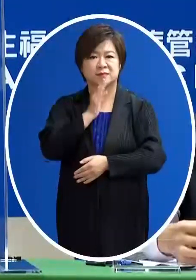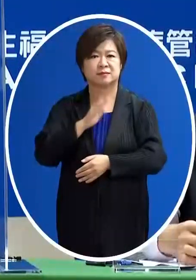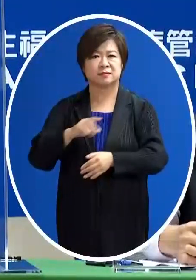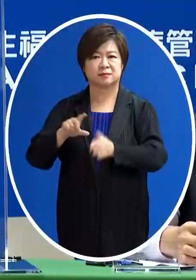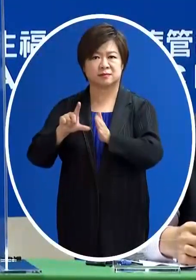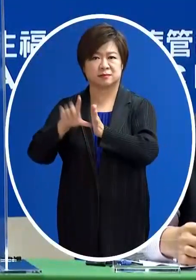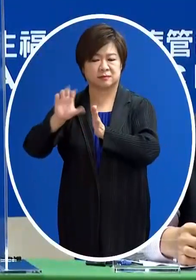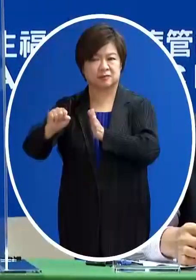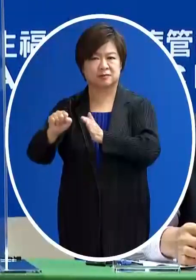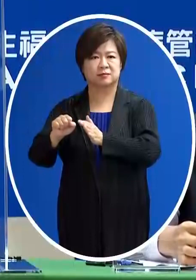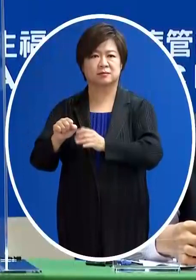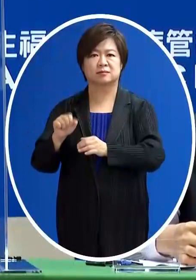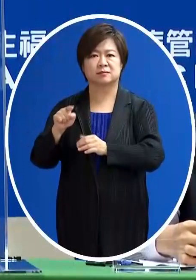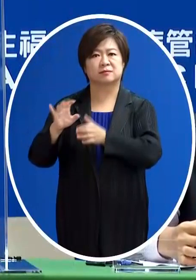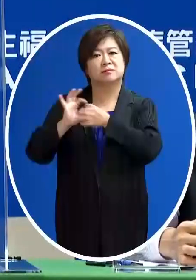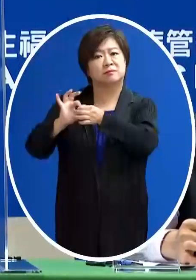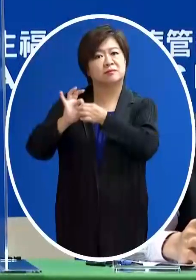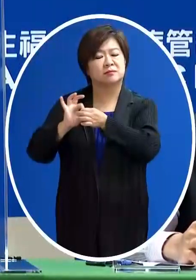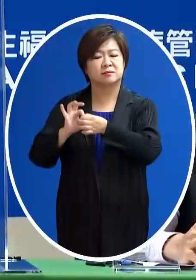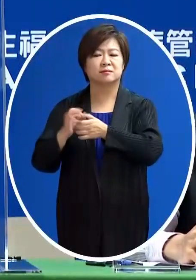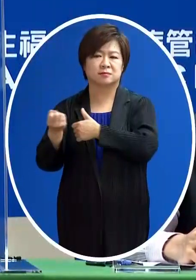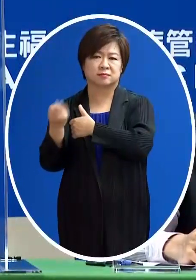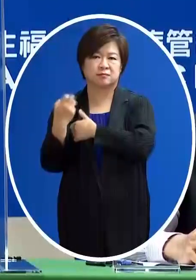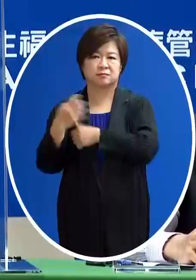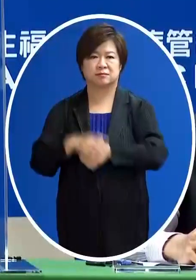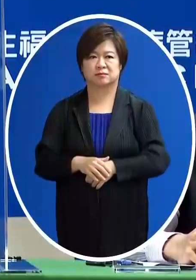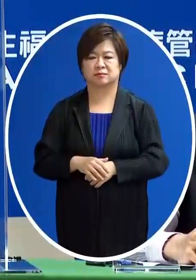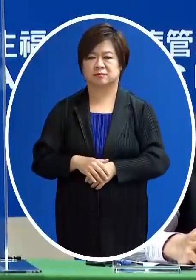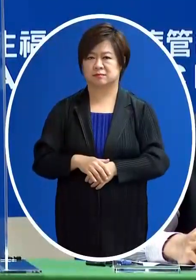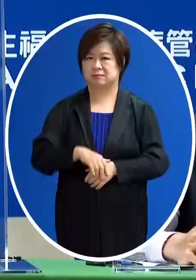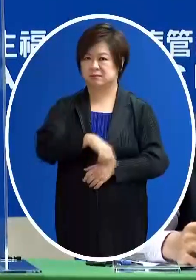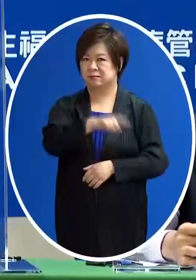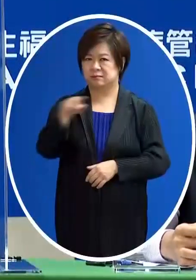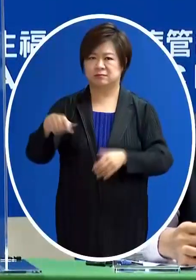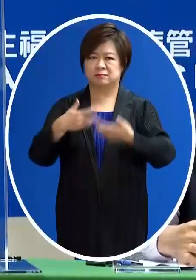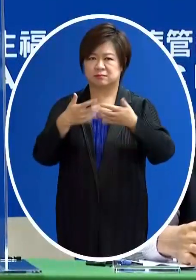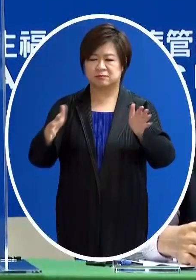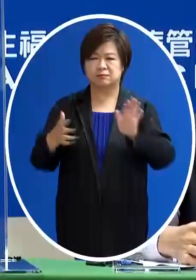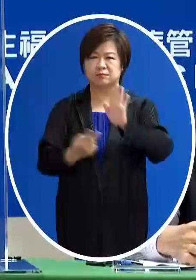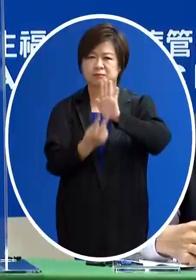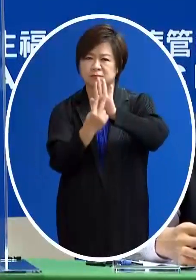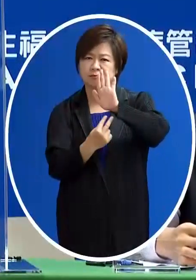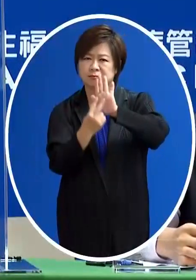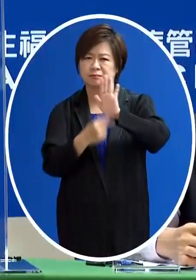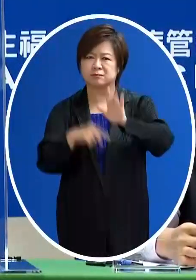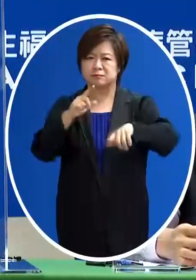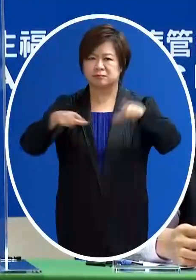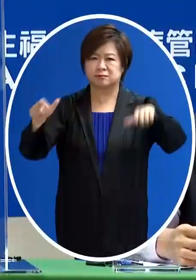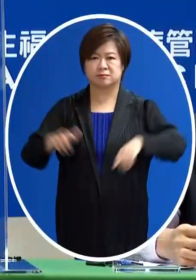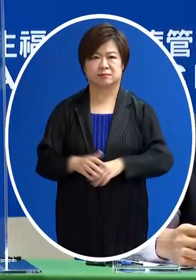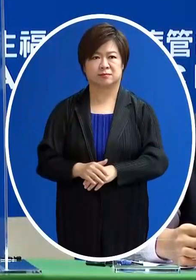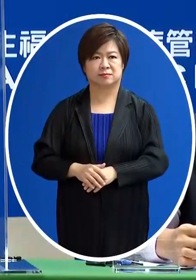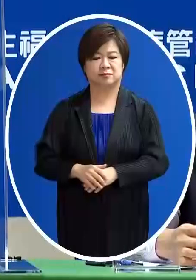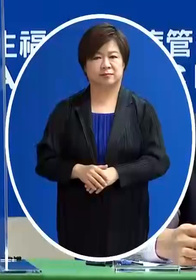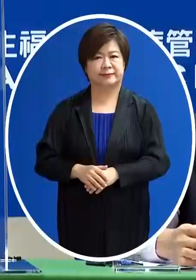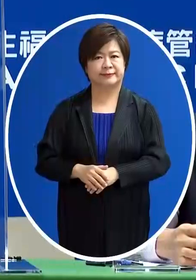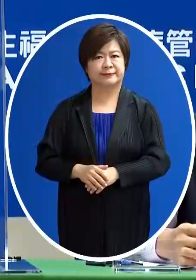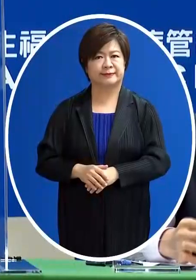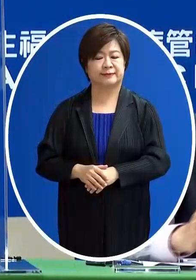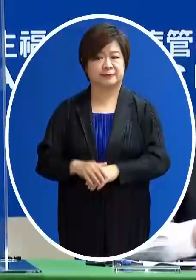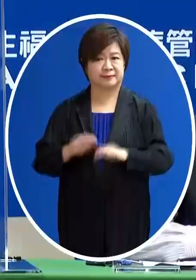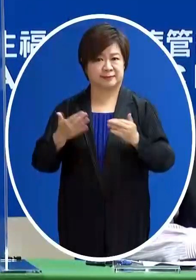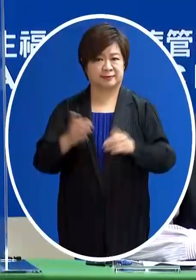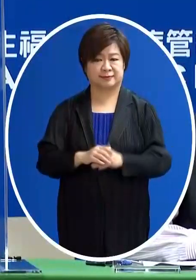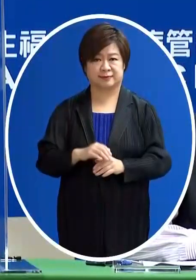時間跟我的 因為社會對這事情有很多的一個說法在那只要做完大概就是說